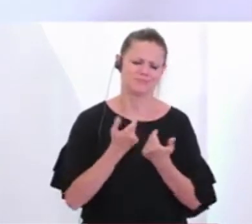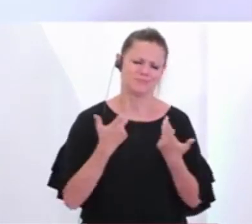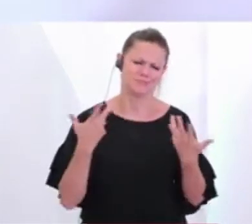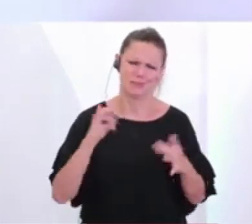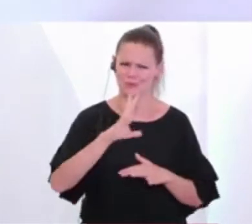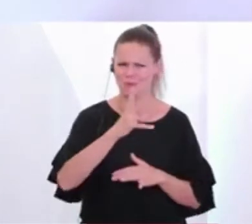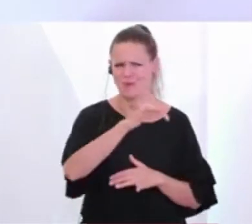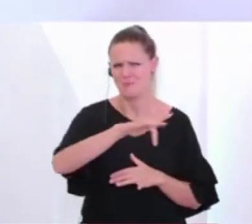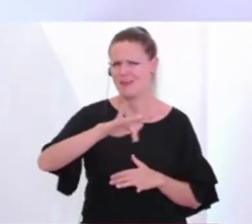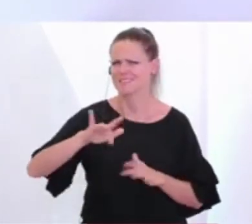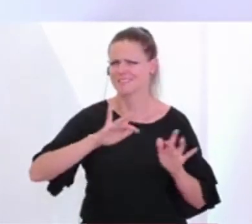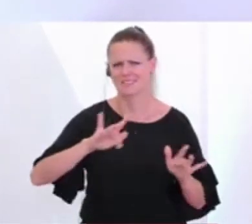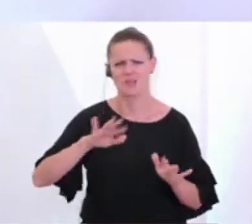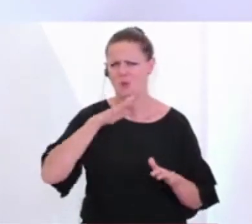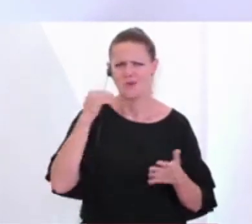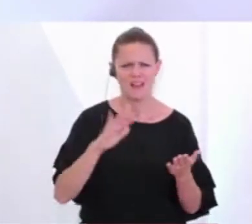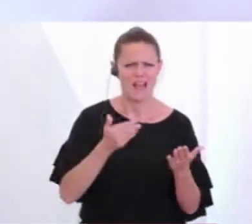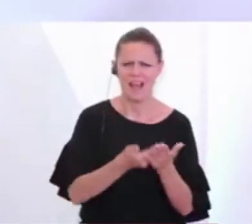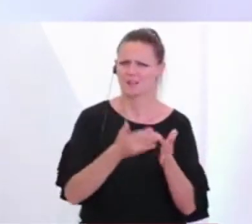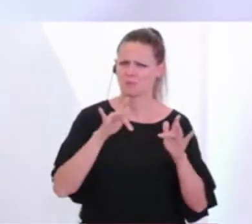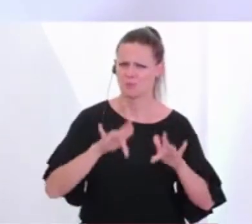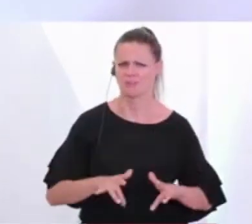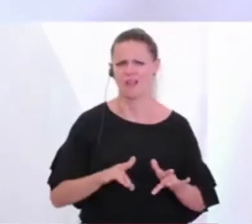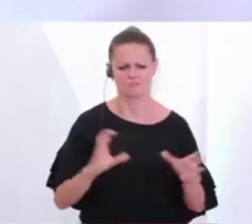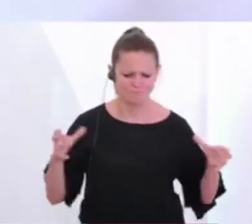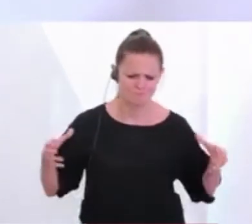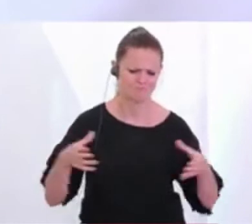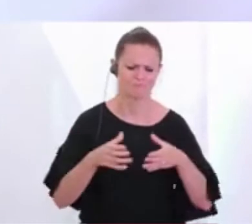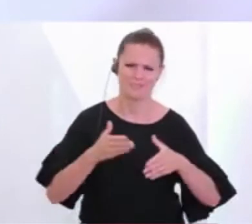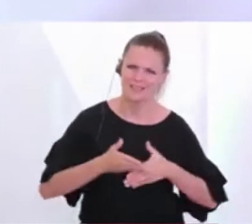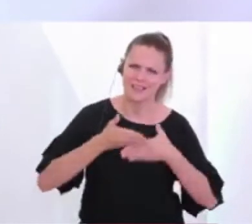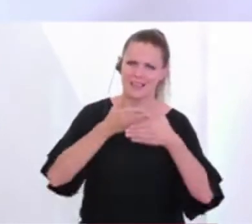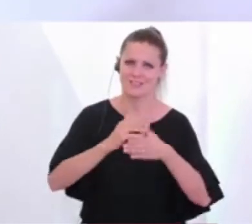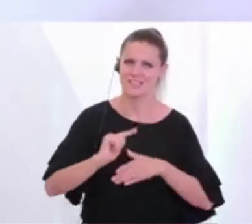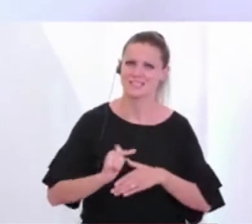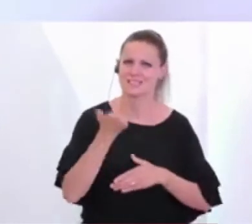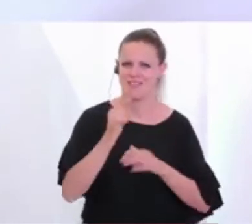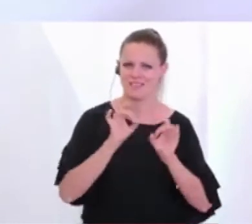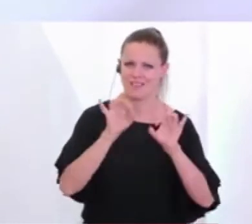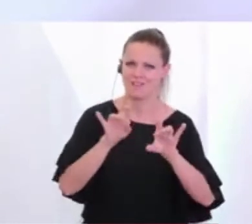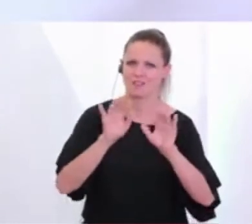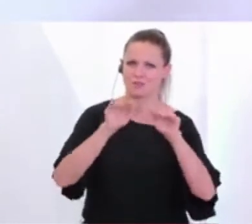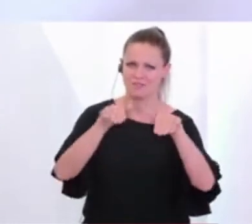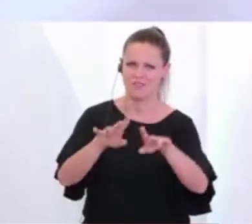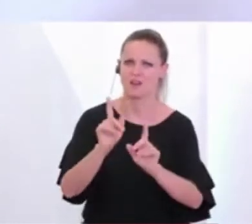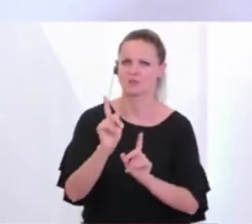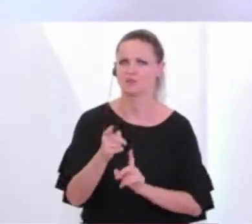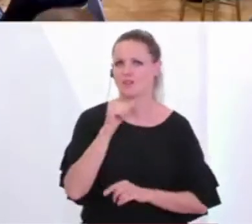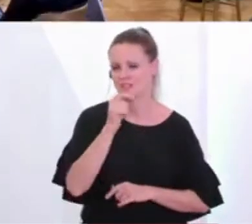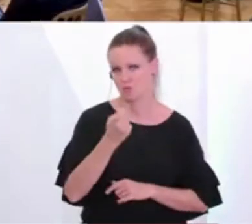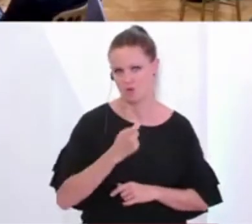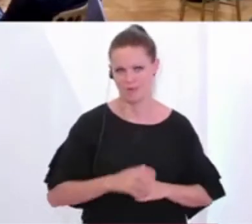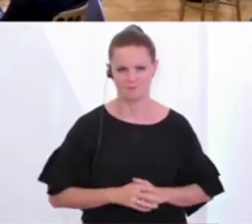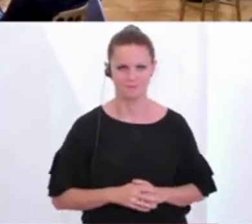Plätze und so wahnsinnig viel zu bieten. Helfen wir einfach zusammen, damit es in Österreich zu keiner zweiten Welle kommt. Vielen Dank, Frau